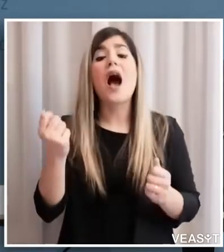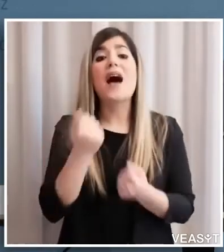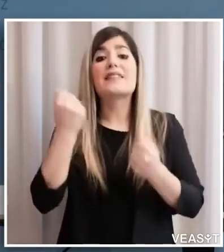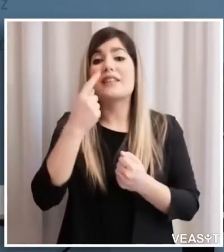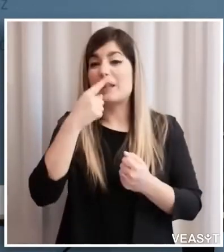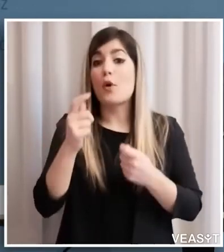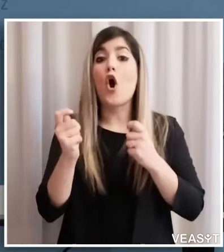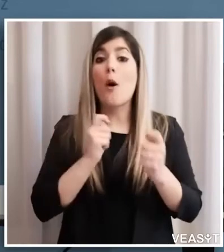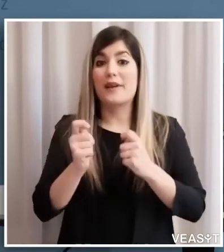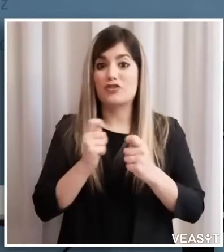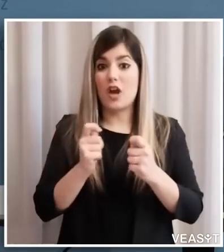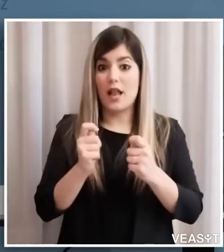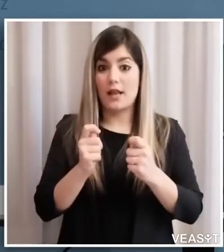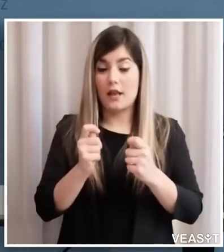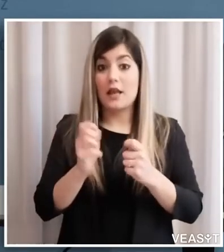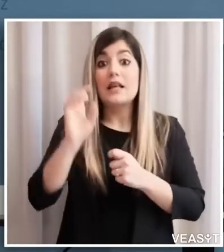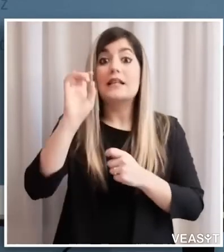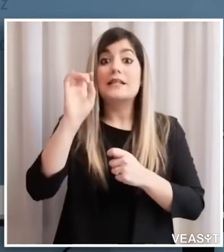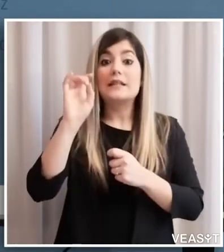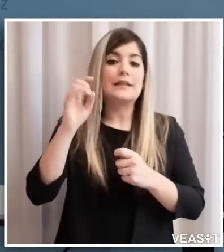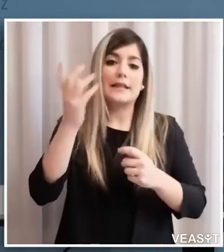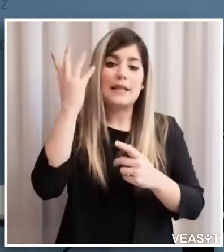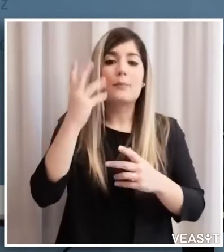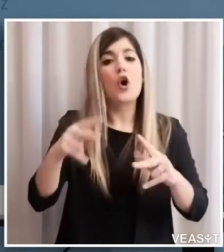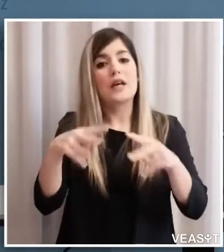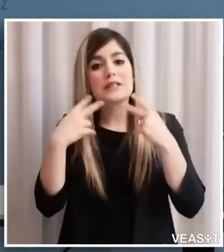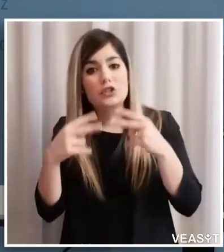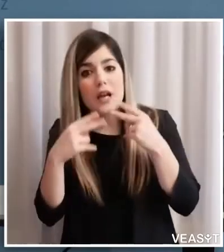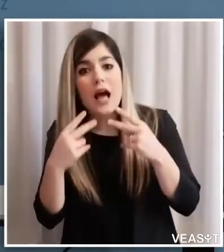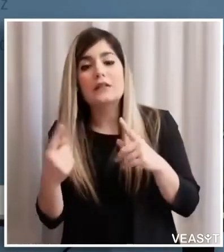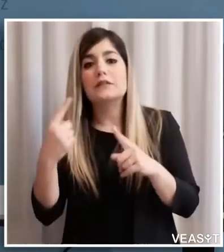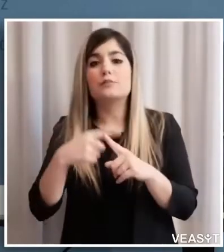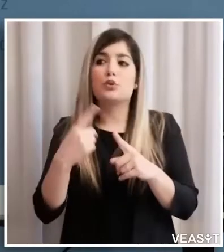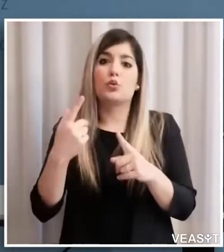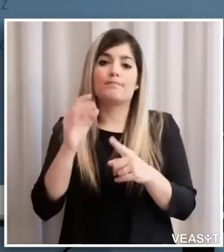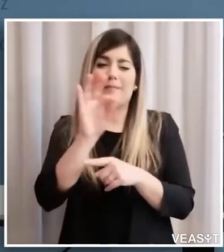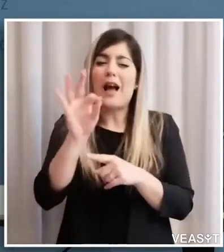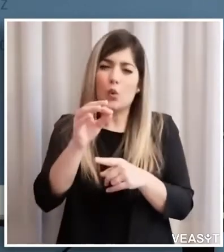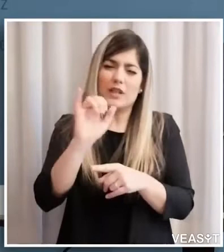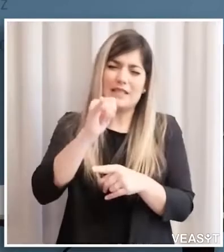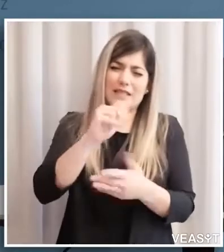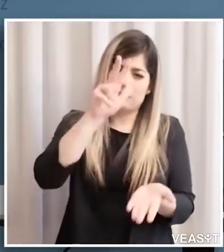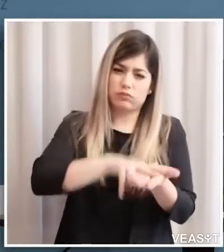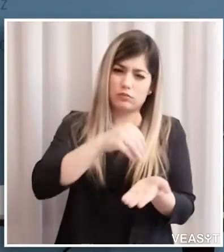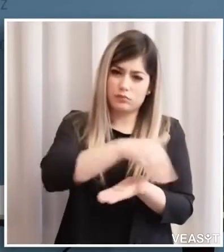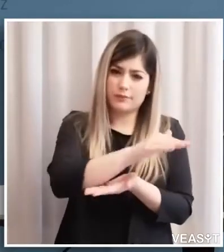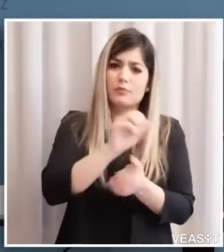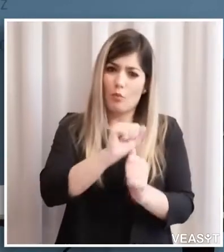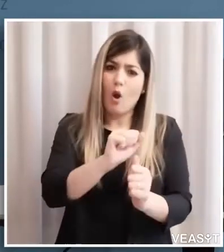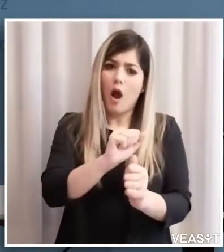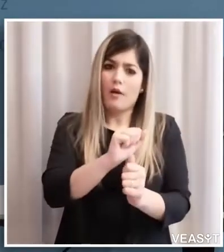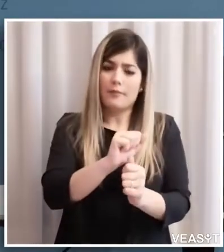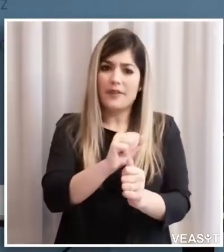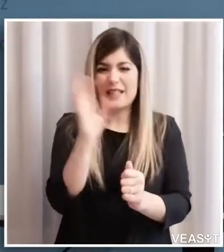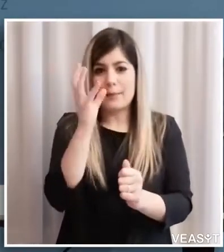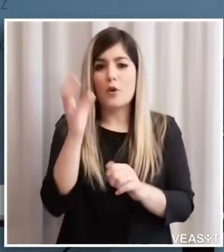amesse a tutte le attività ristorative tranne quelle esplicitamente amesse che è soltanto diciamo la fornitura e quant'altro e perciò